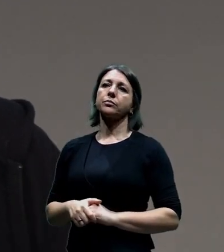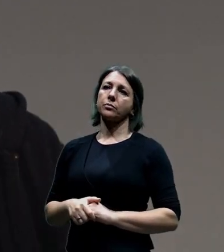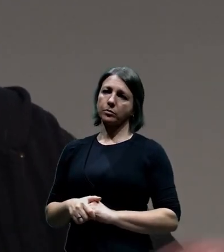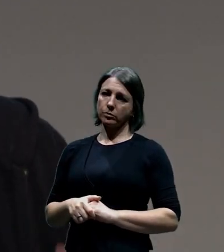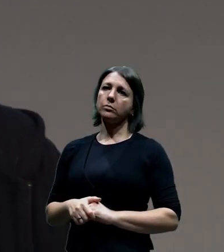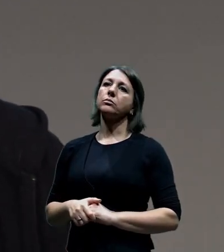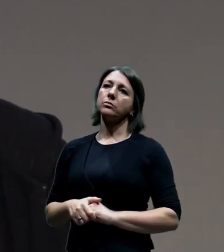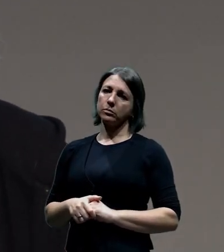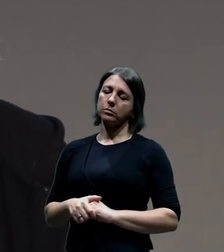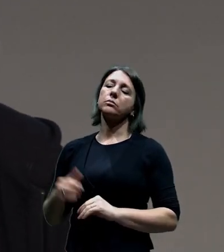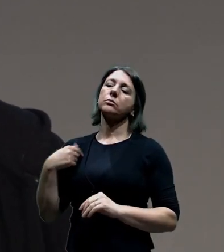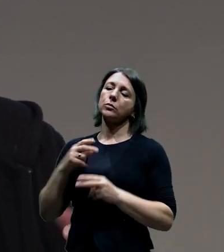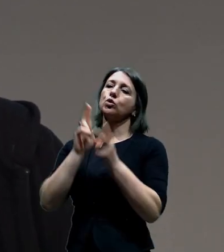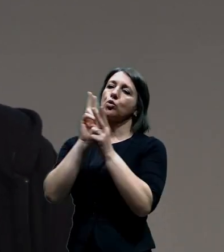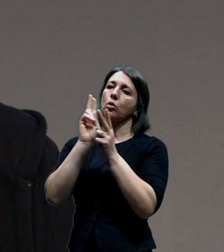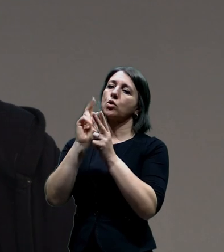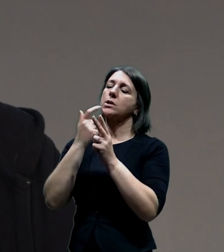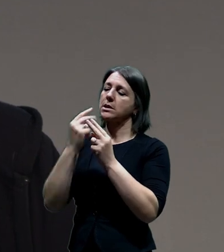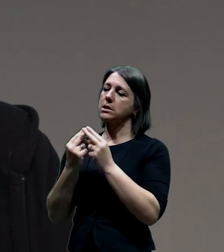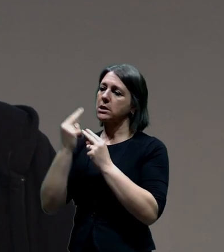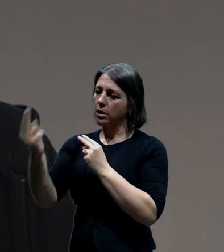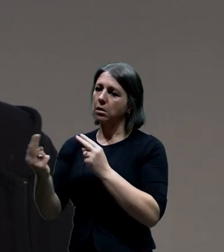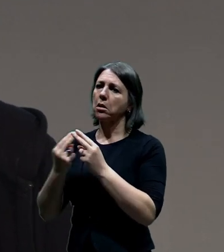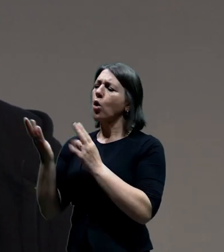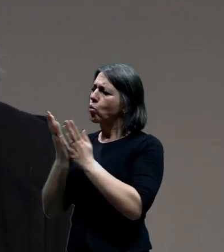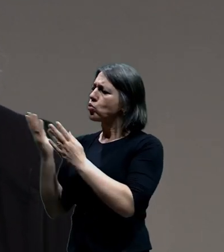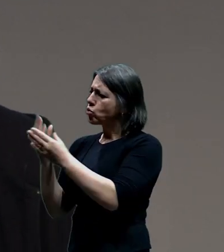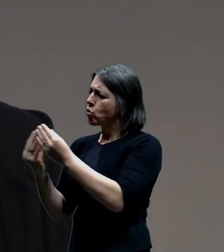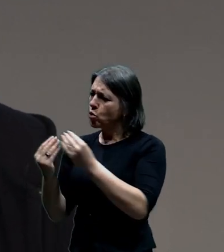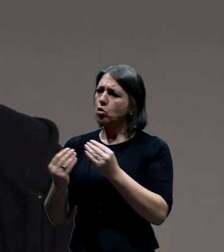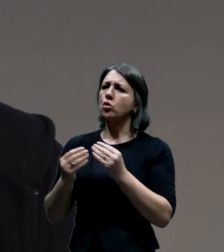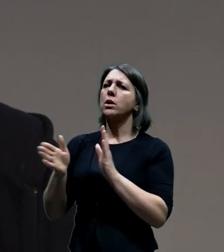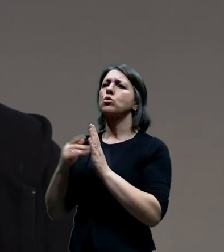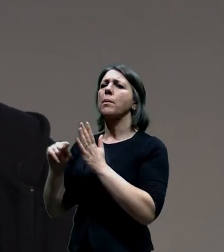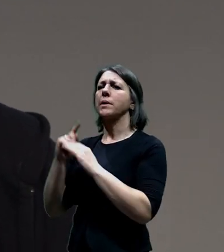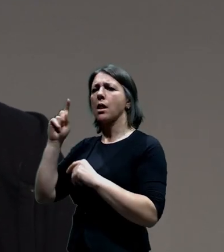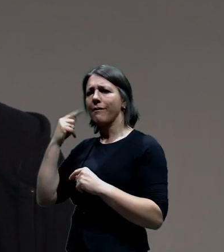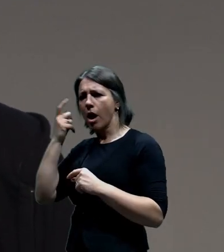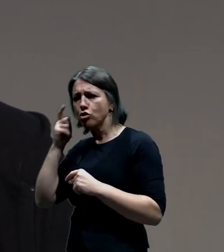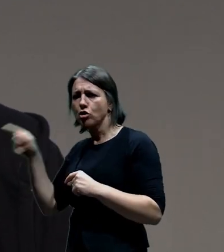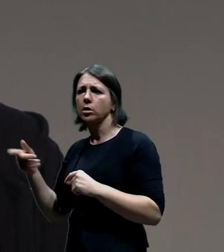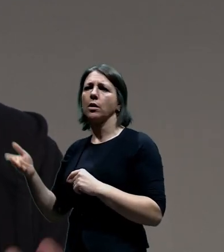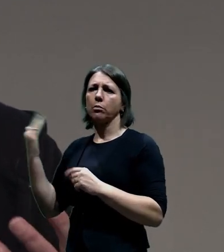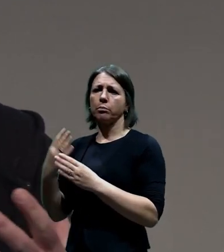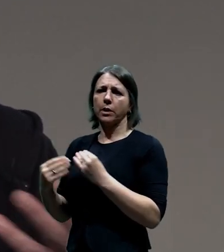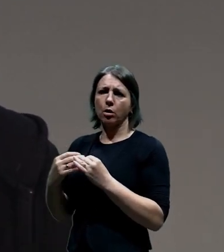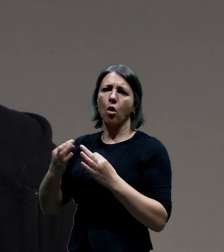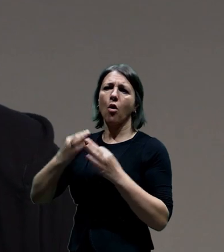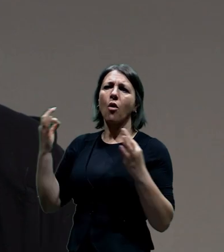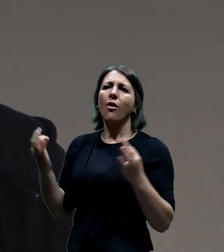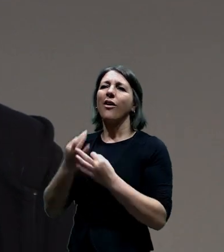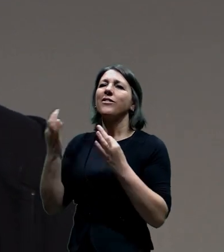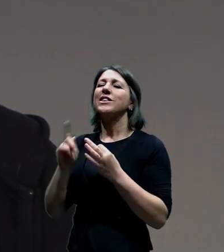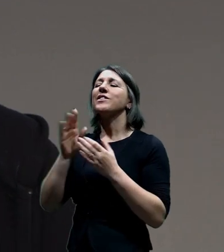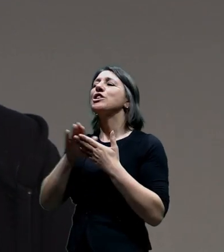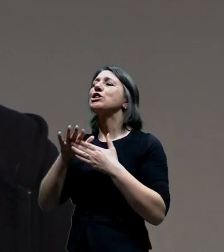trošku vlastně zareagovat. Ty věci se říkají, myslím si, že třeba Petr Hlaváček tady říkal o těch zdrojích, kteří ta